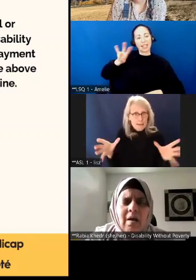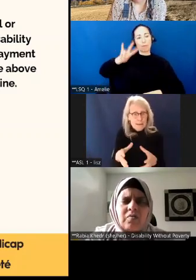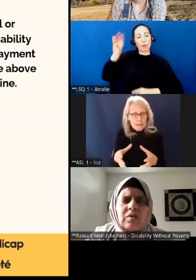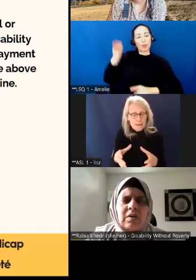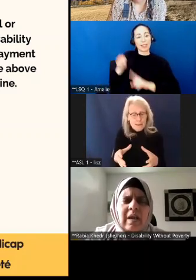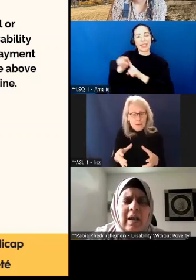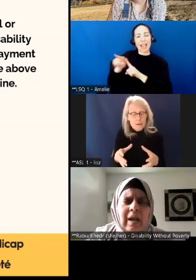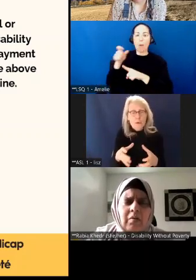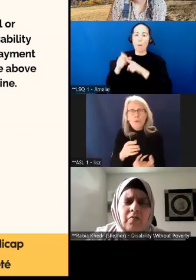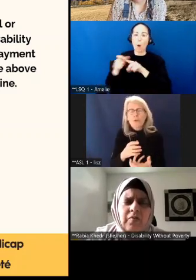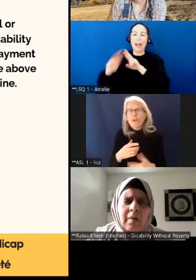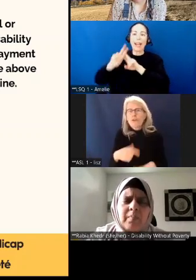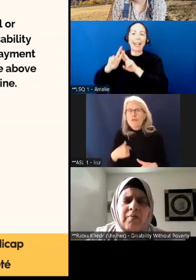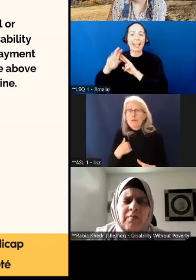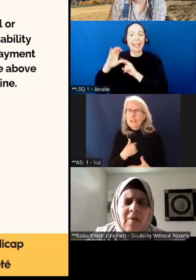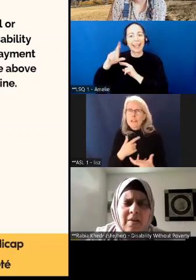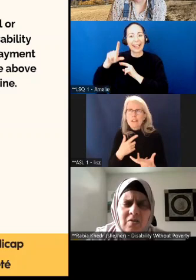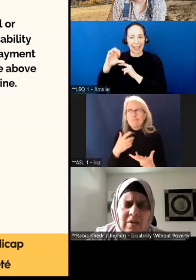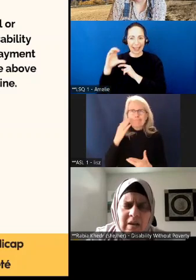d'entre nous